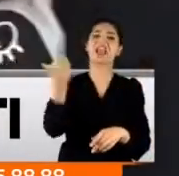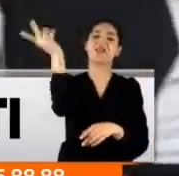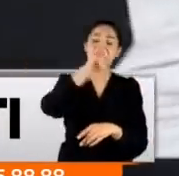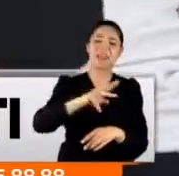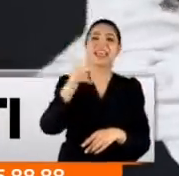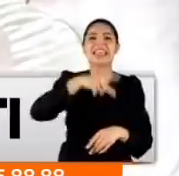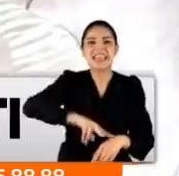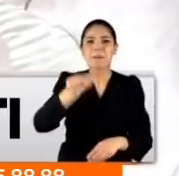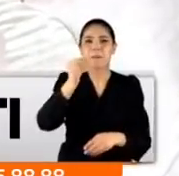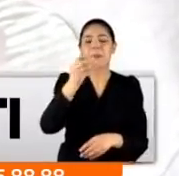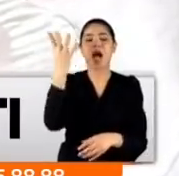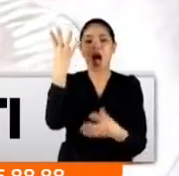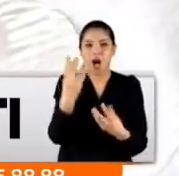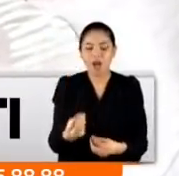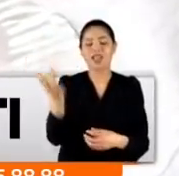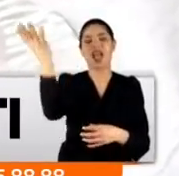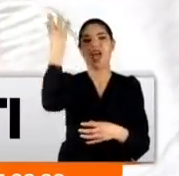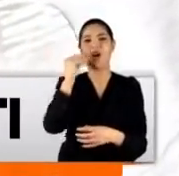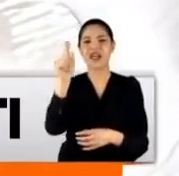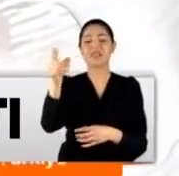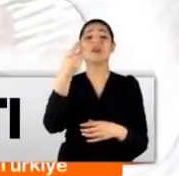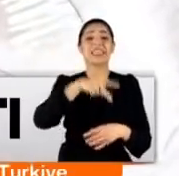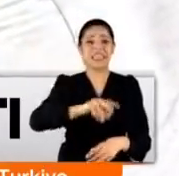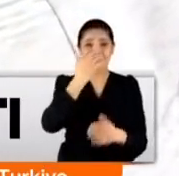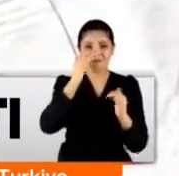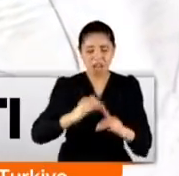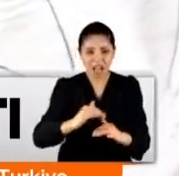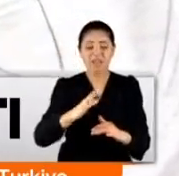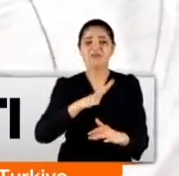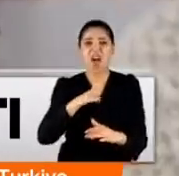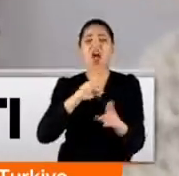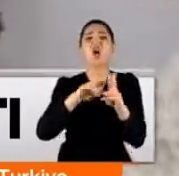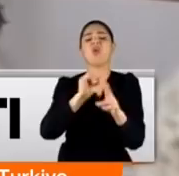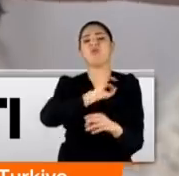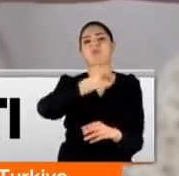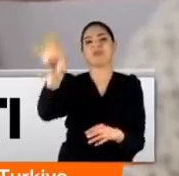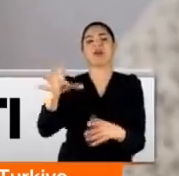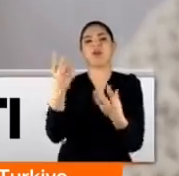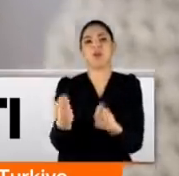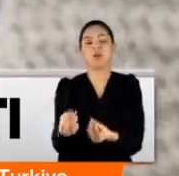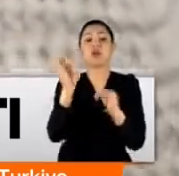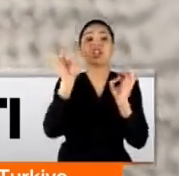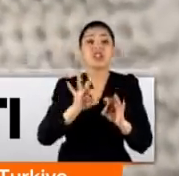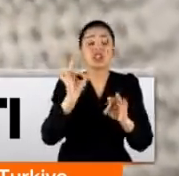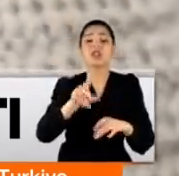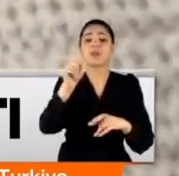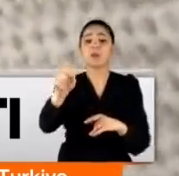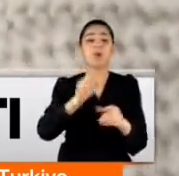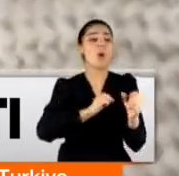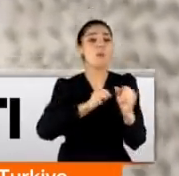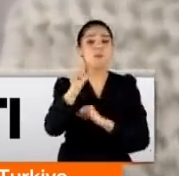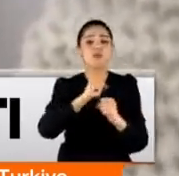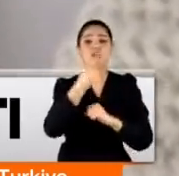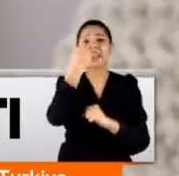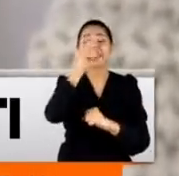olacağını öğrendi. Genç anne ikiz bebeklerini beklerken bir anda Covid teşhisiyle neye uğradığını şaşırdı. Şimdi vermesi gereken savaş